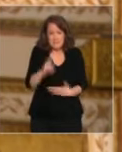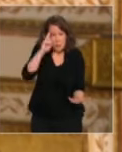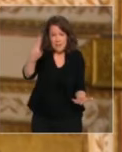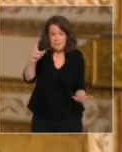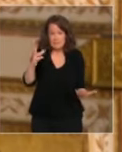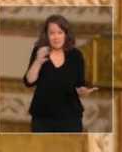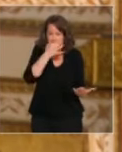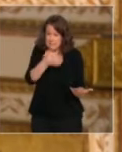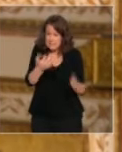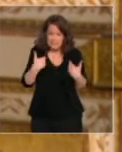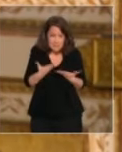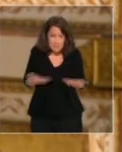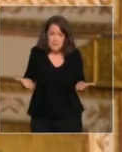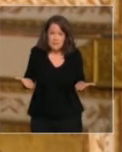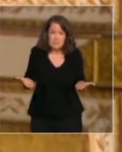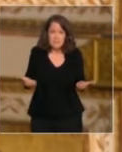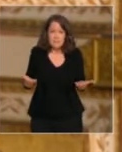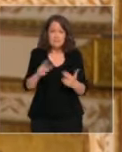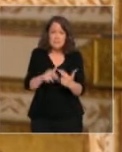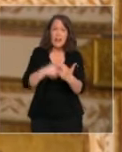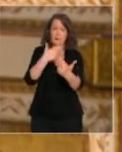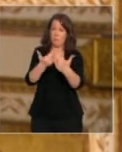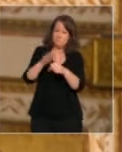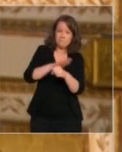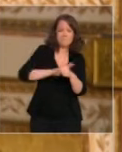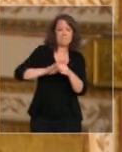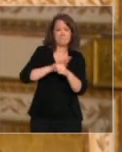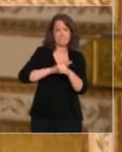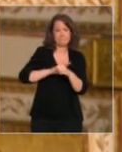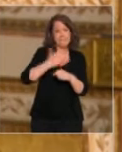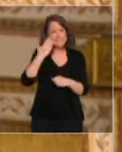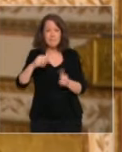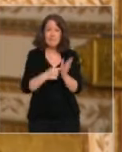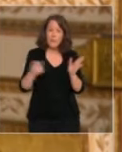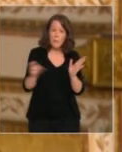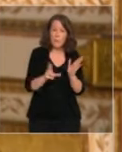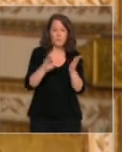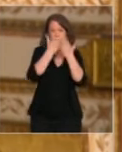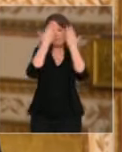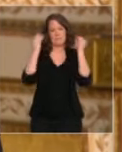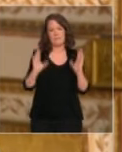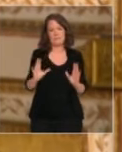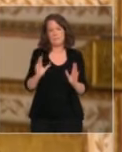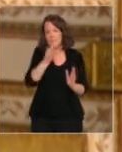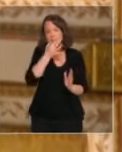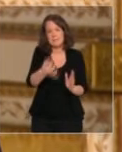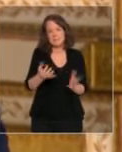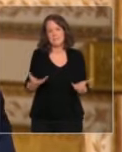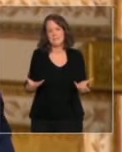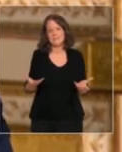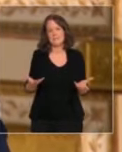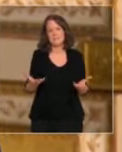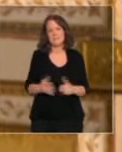en toute humilité, nous n'avons pas de réponse définitive à cela. Aujourd'hui, d